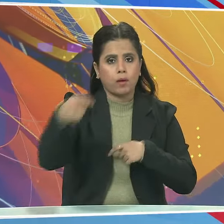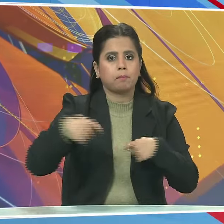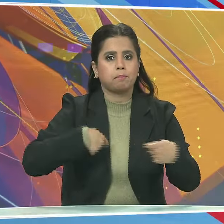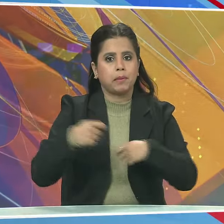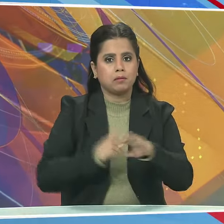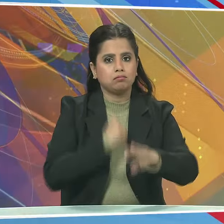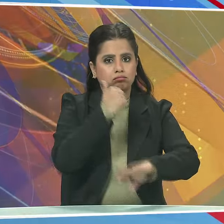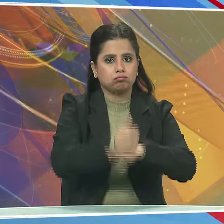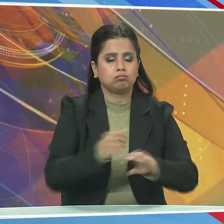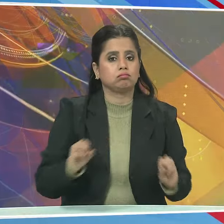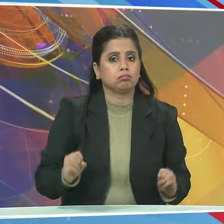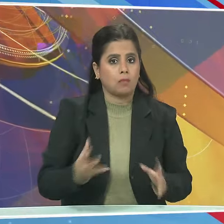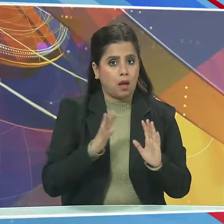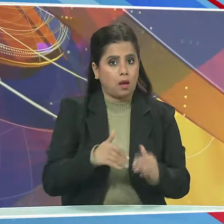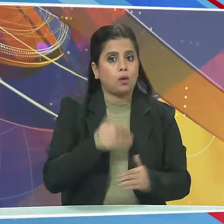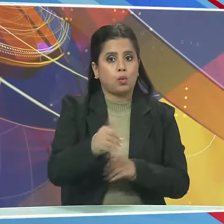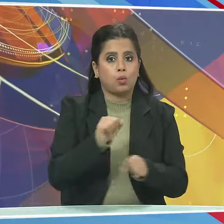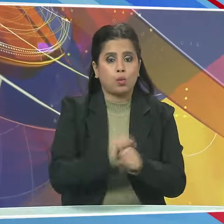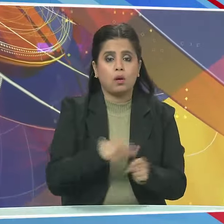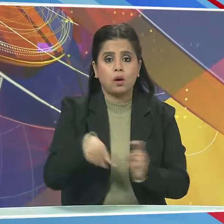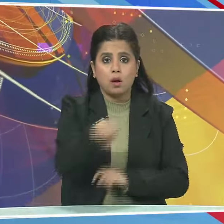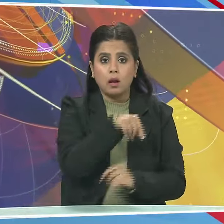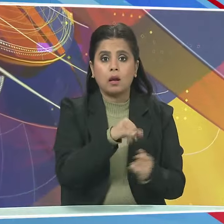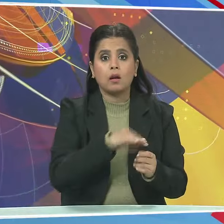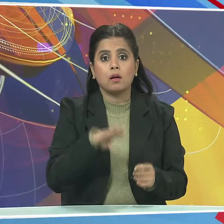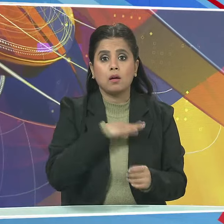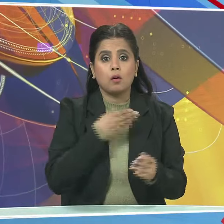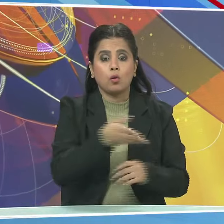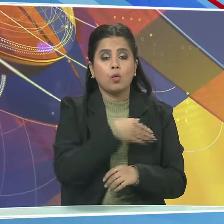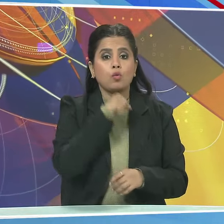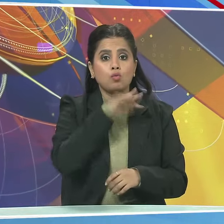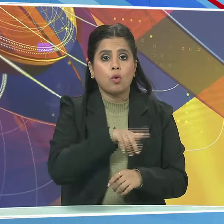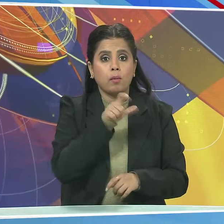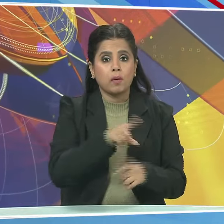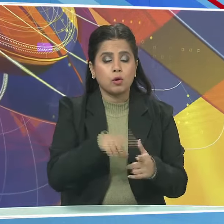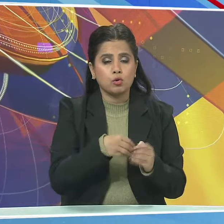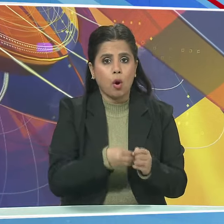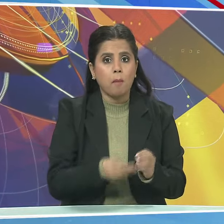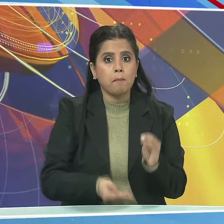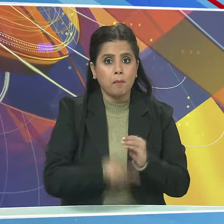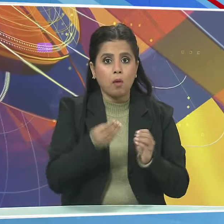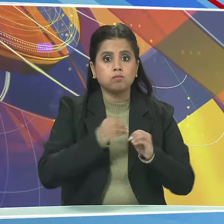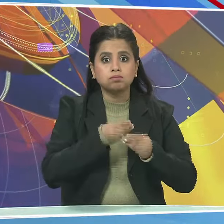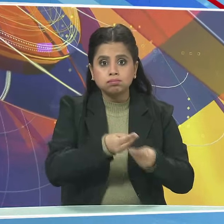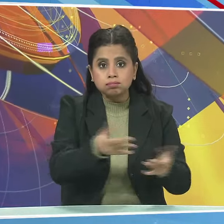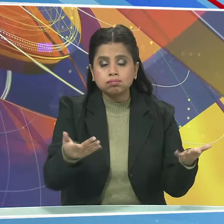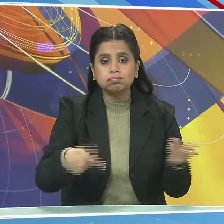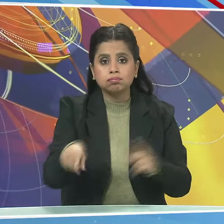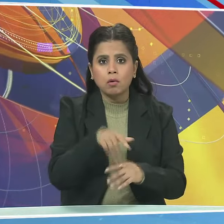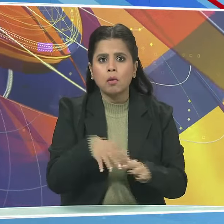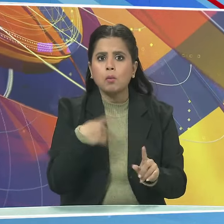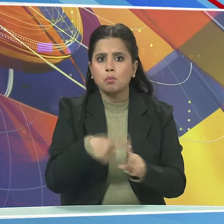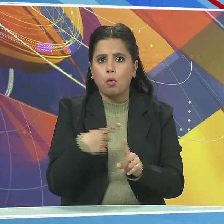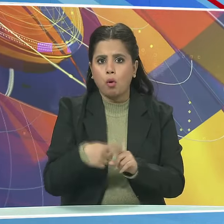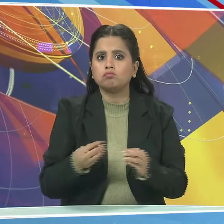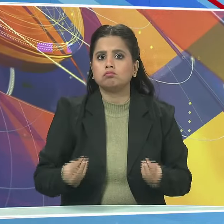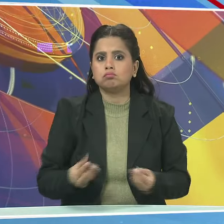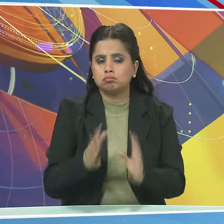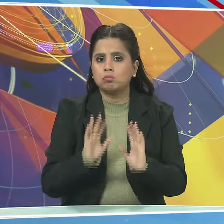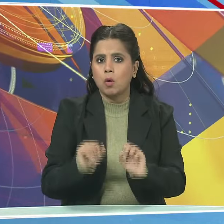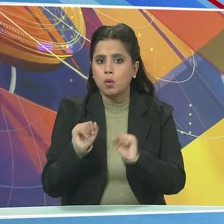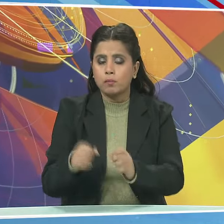कारोबार शुरू करेंगी राज्य के युवाओं के रोजगार को बढ़ाने की दिशा में ये बेहद ही सकरात्मक शुरुवात है